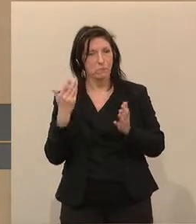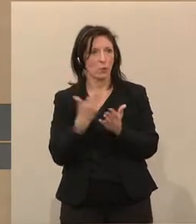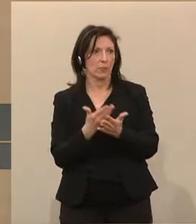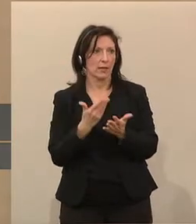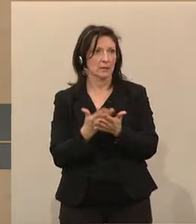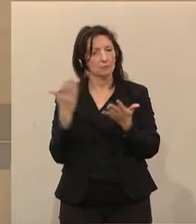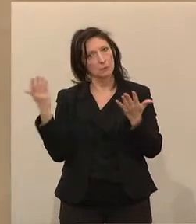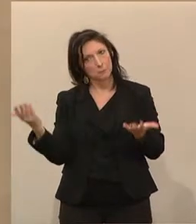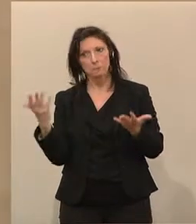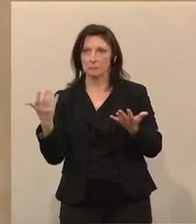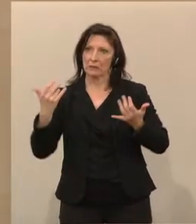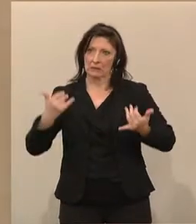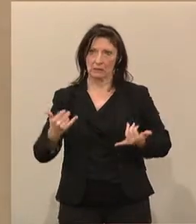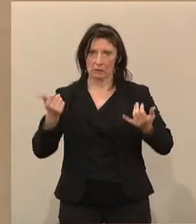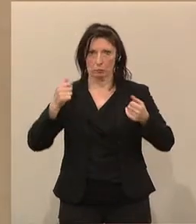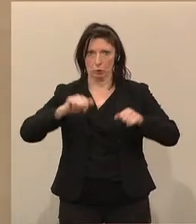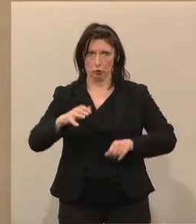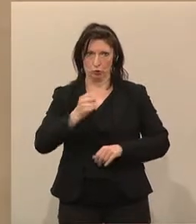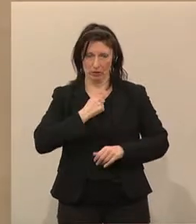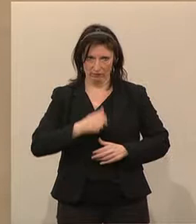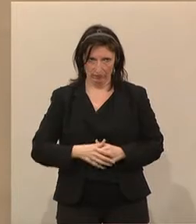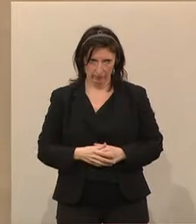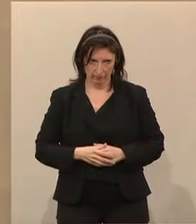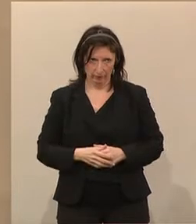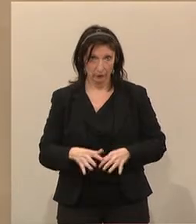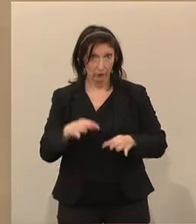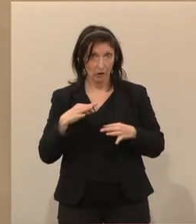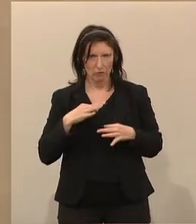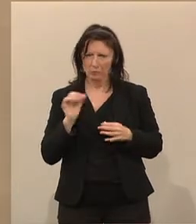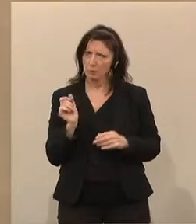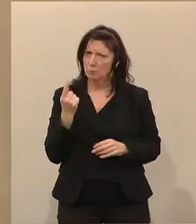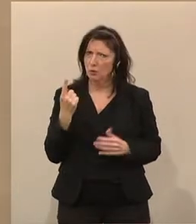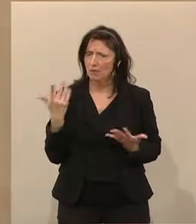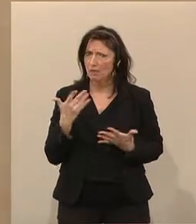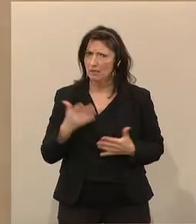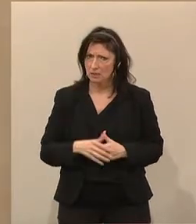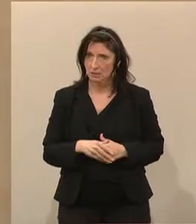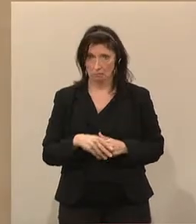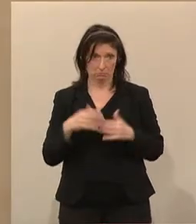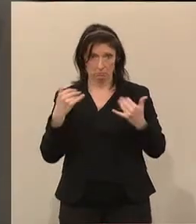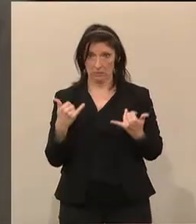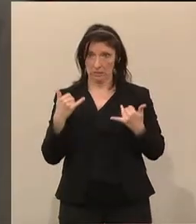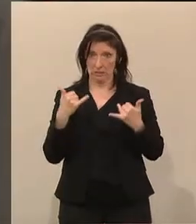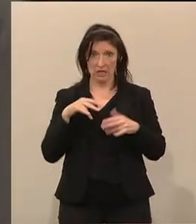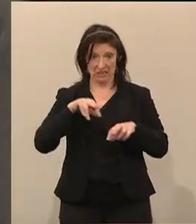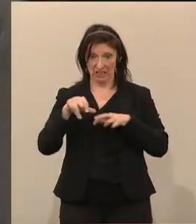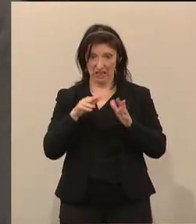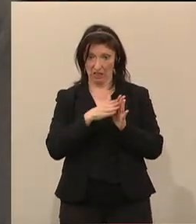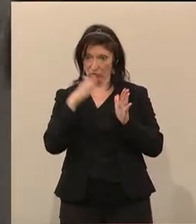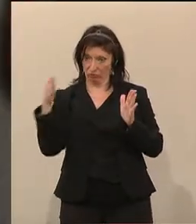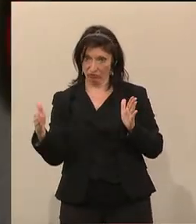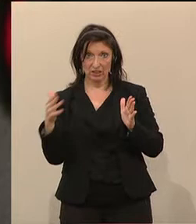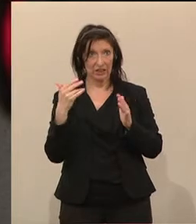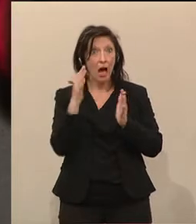diesen Beschluss auch zustande gebraucht hat. Es ist für mich bemerkenswert, dass wir gleich zu Beginn dieser Periode diesen